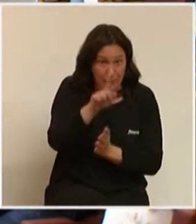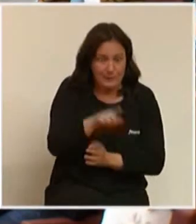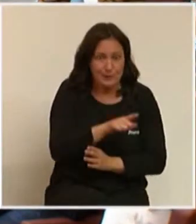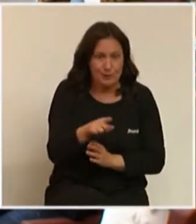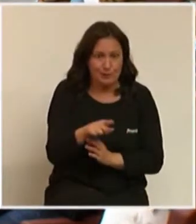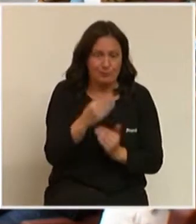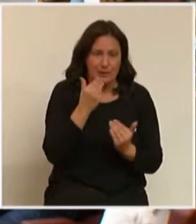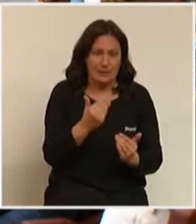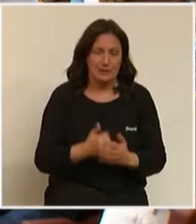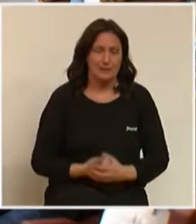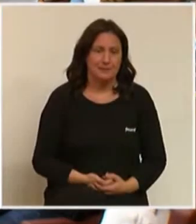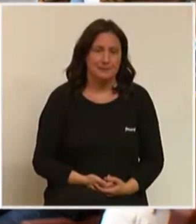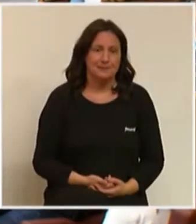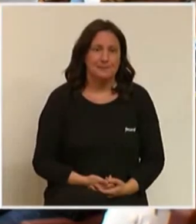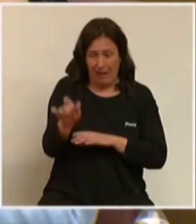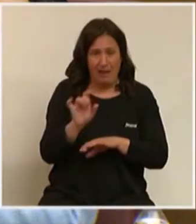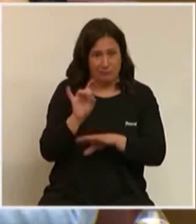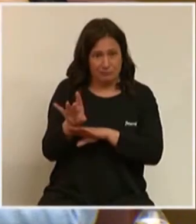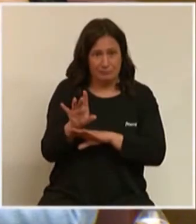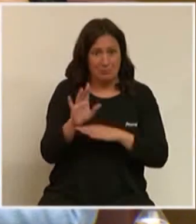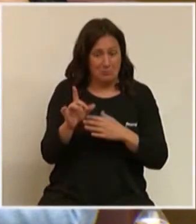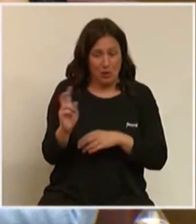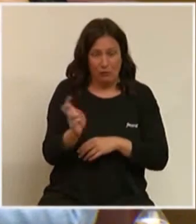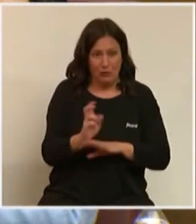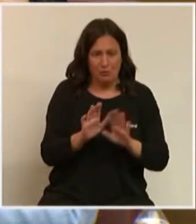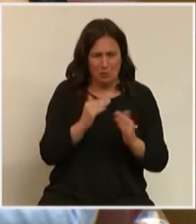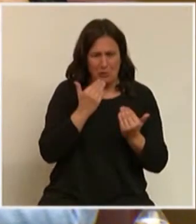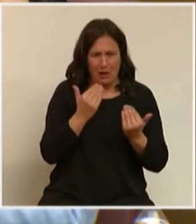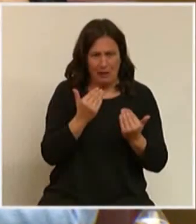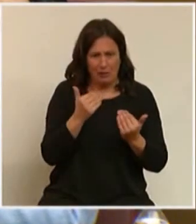Puig, que havia estat molt criticat per les contínues absències en les Corts Valencianes. sessió'aquest.'aquestra. Gràcies.